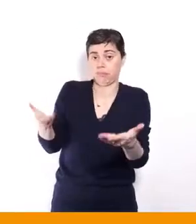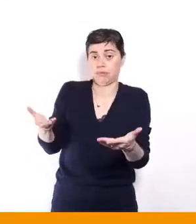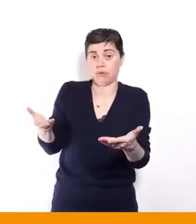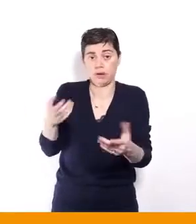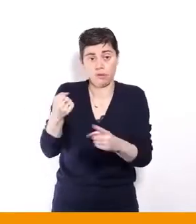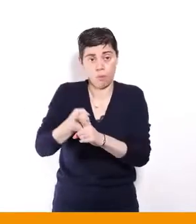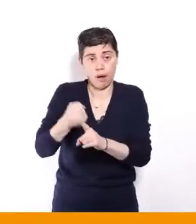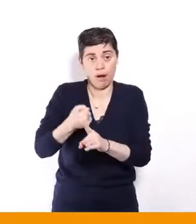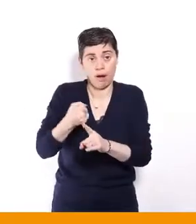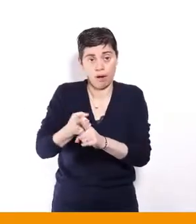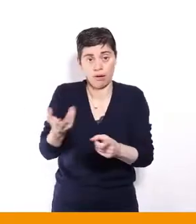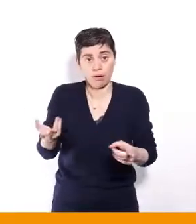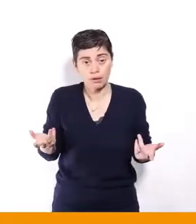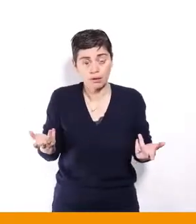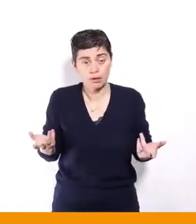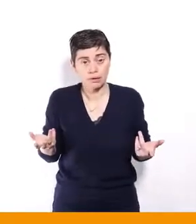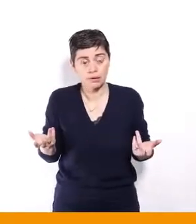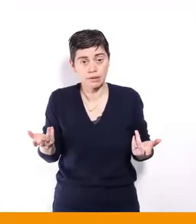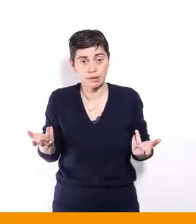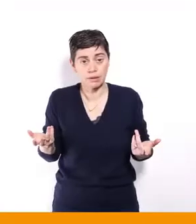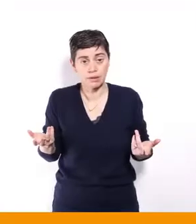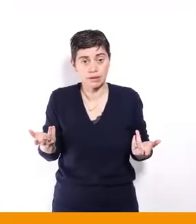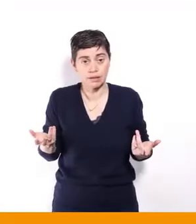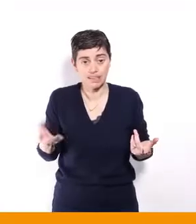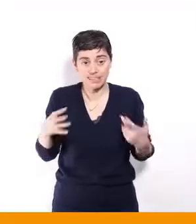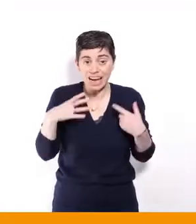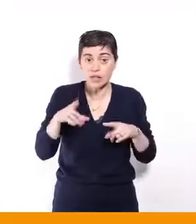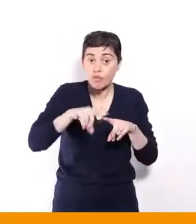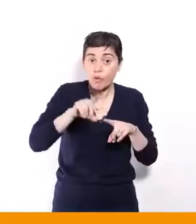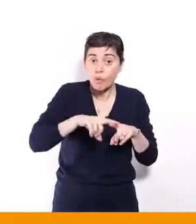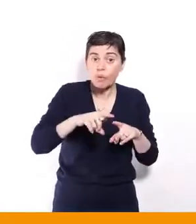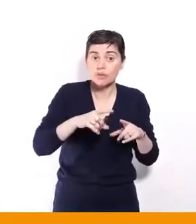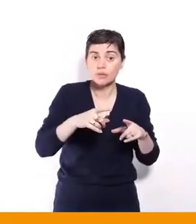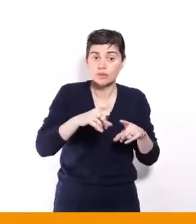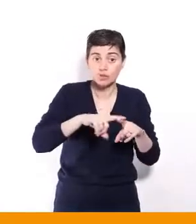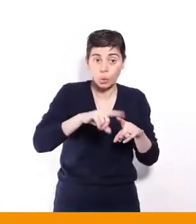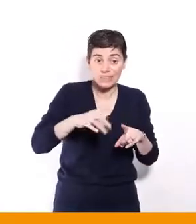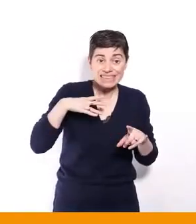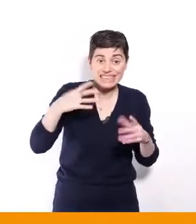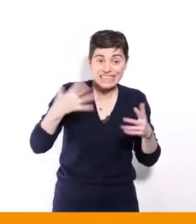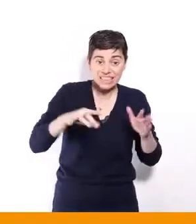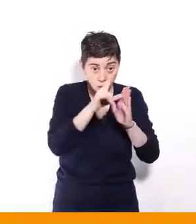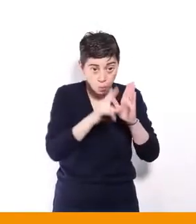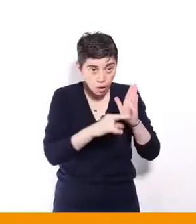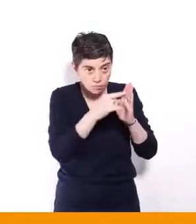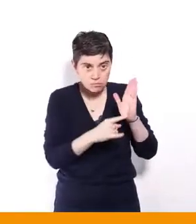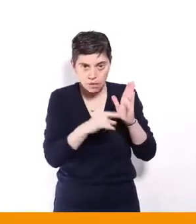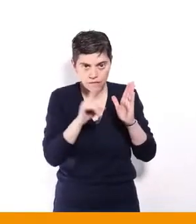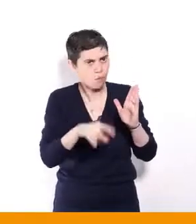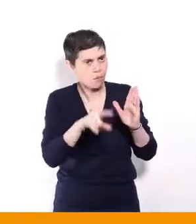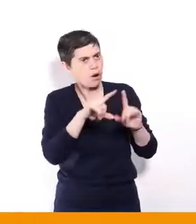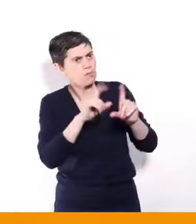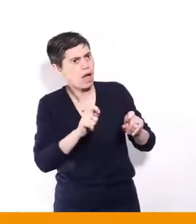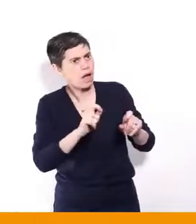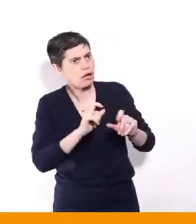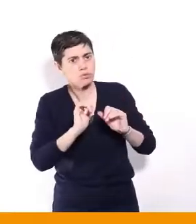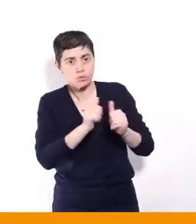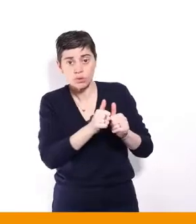toute façon, c'est un combat. Même faire respecter ce qui déjà existe dans le cadre de la loi, c'est un combat. Donc moi, je respecte tout à fait